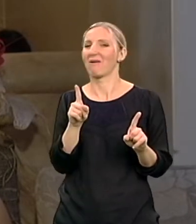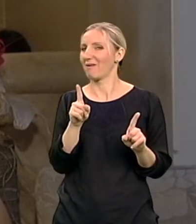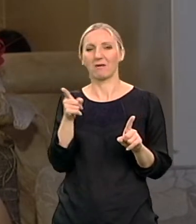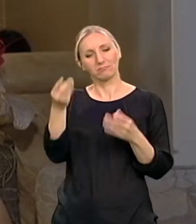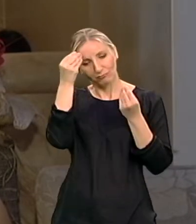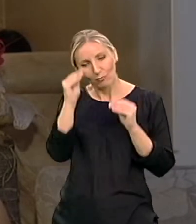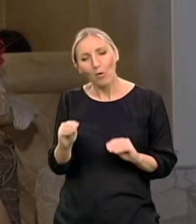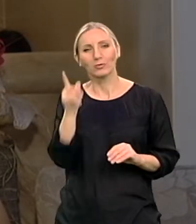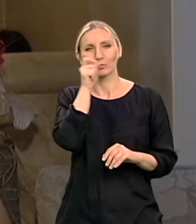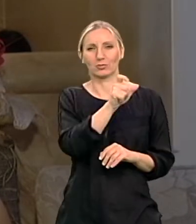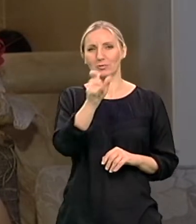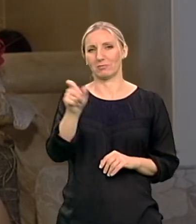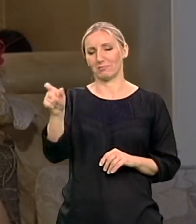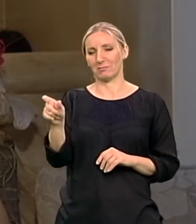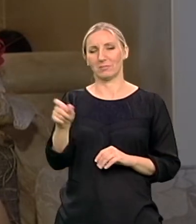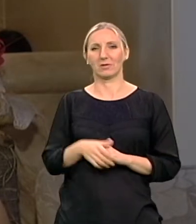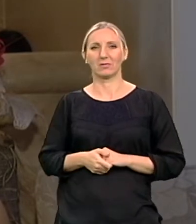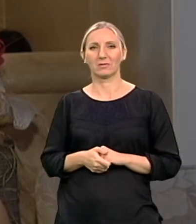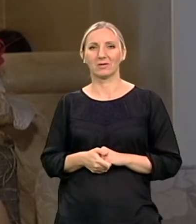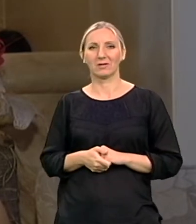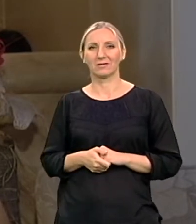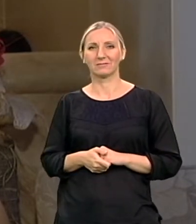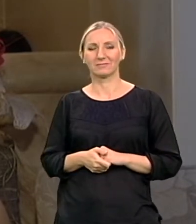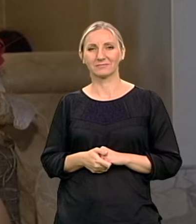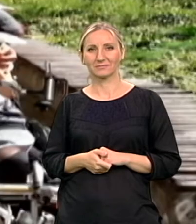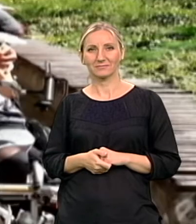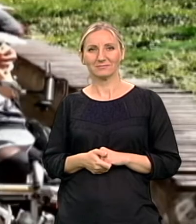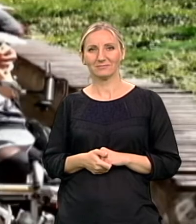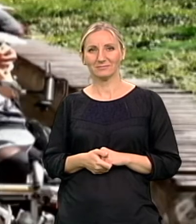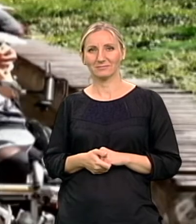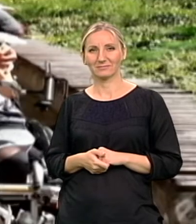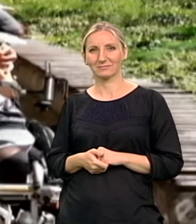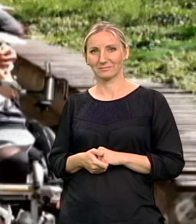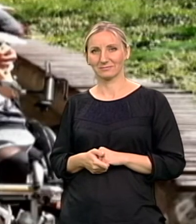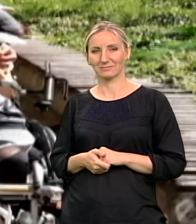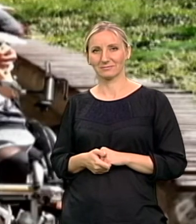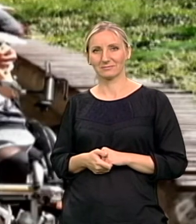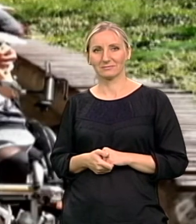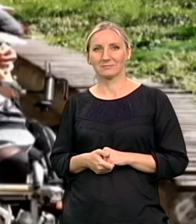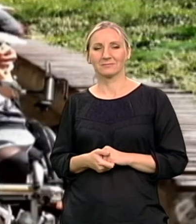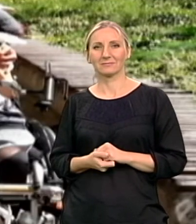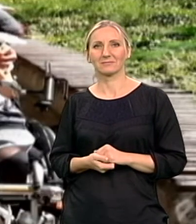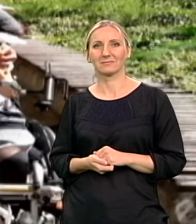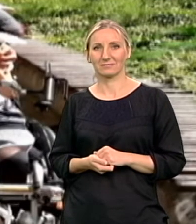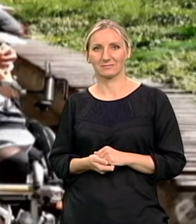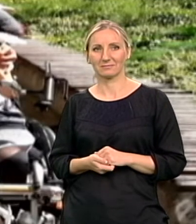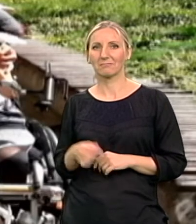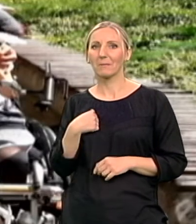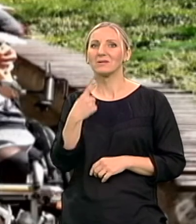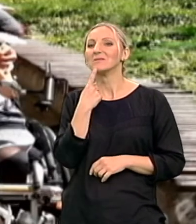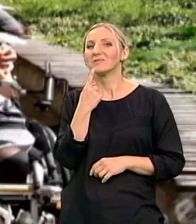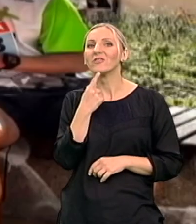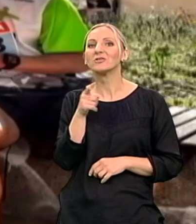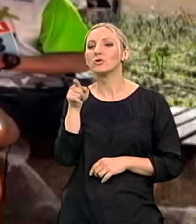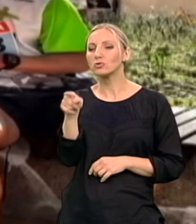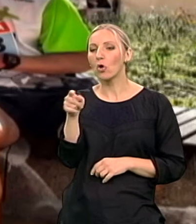pošto ona je jako poštio ljudski život i uopšte čovjeka. Kao pojedinca, sviđa mi se to njenu